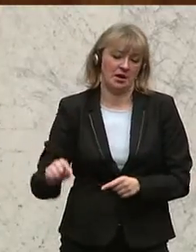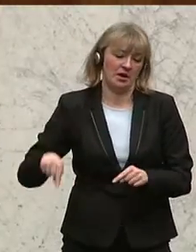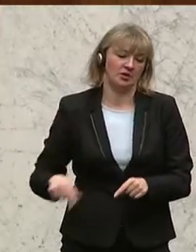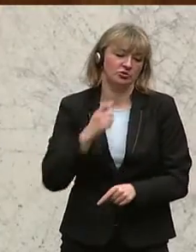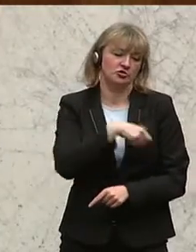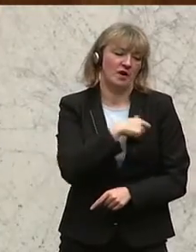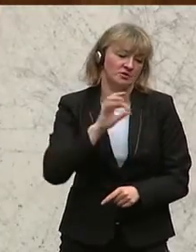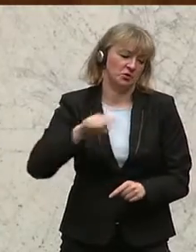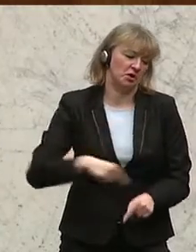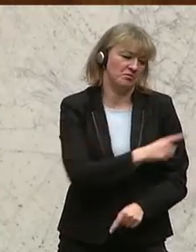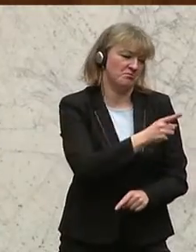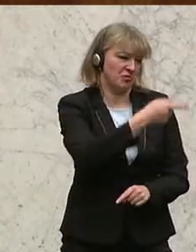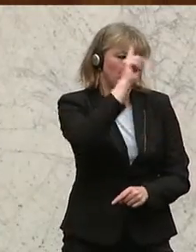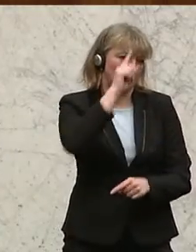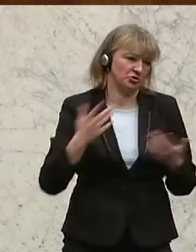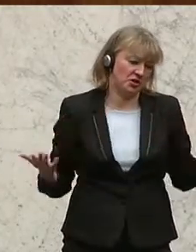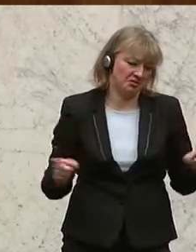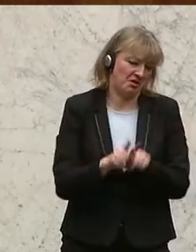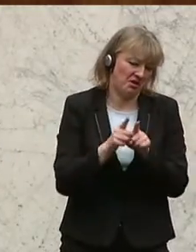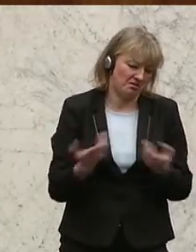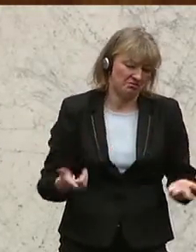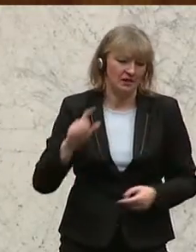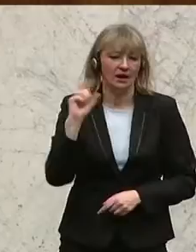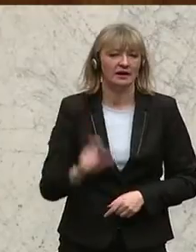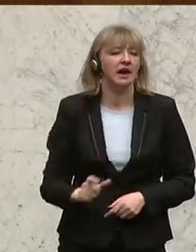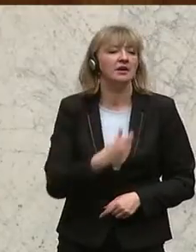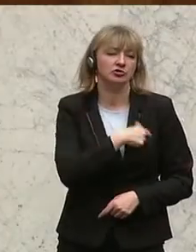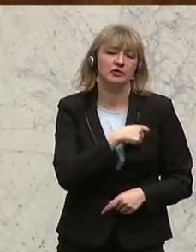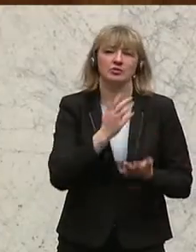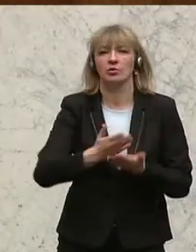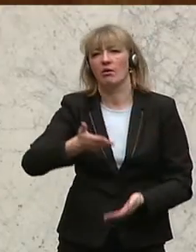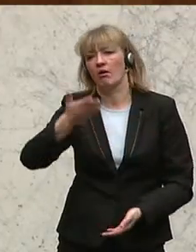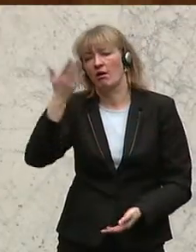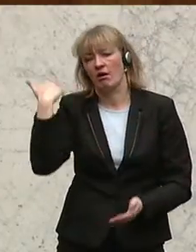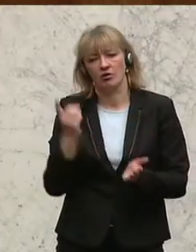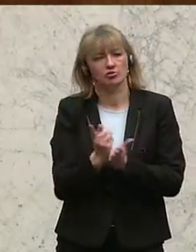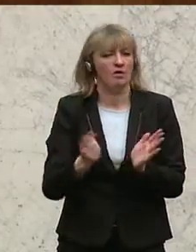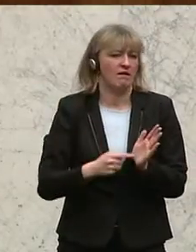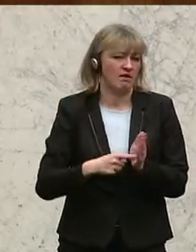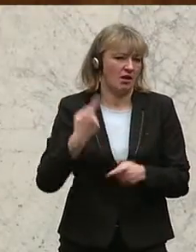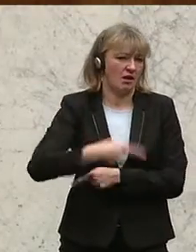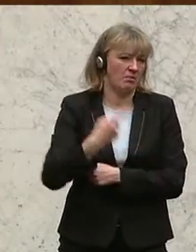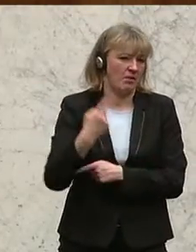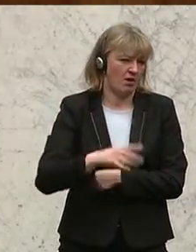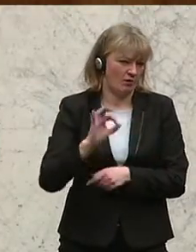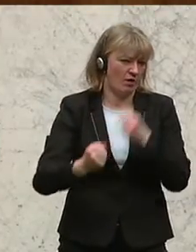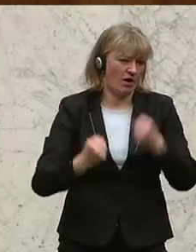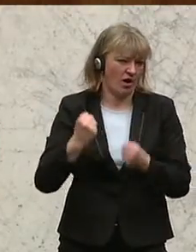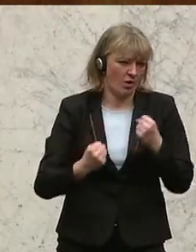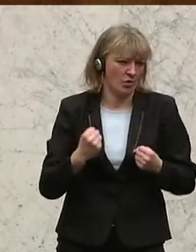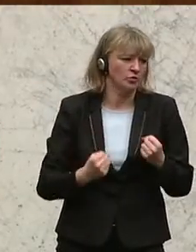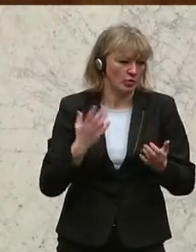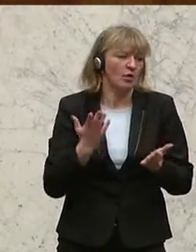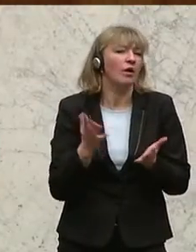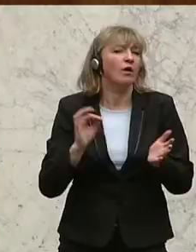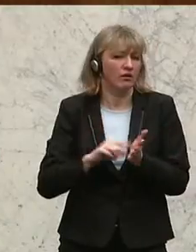in der Schweiz oder in Deutschland. Italien und die Schweiz verlangen schon seit langer Zeit Maut für PKWs im höherrangigen